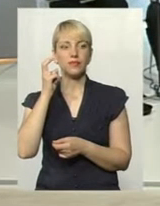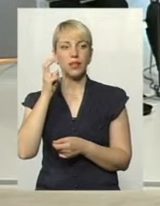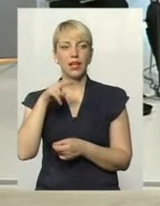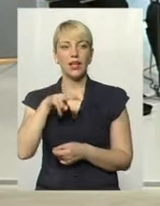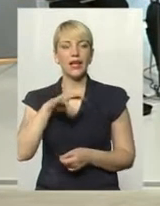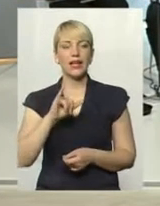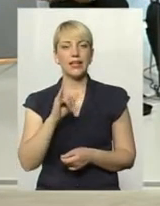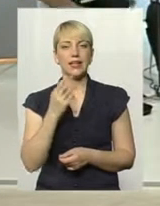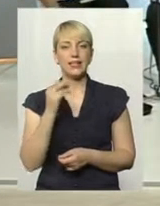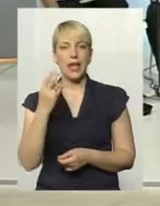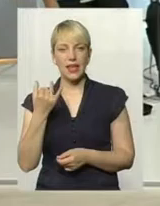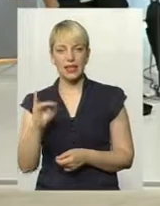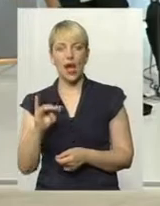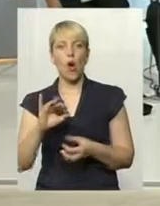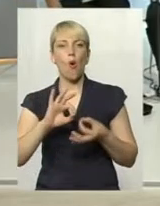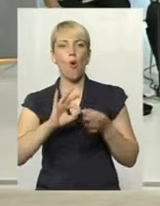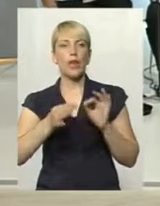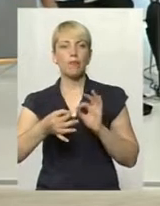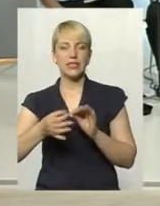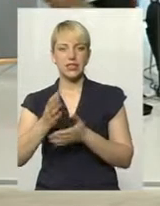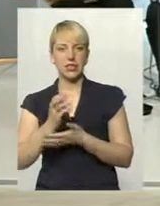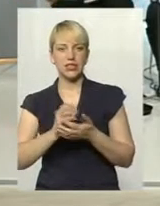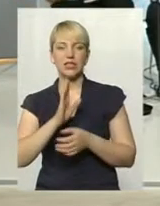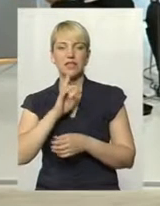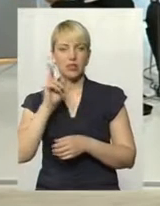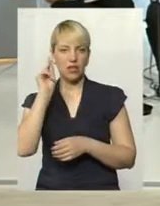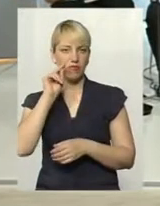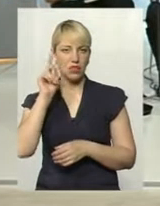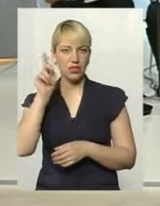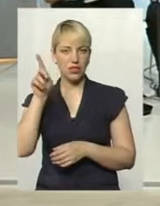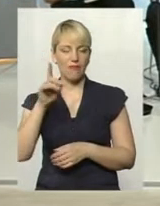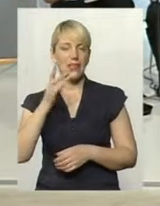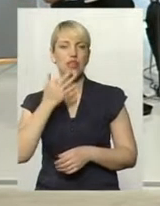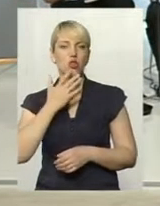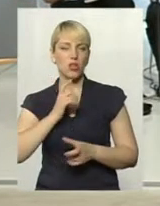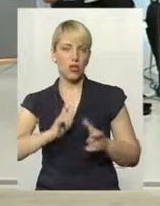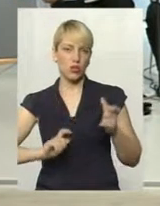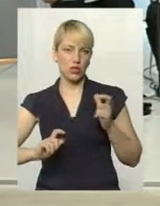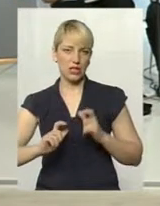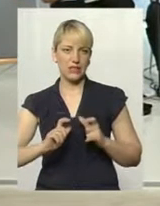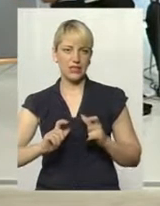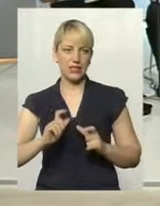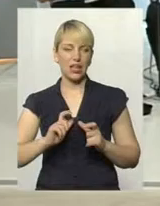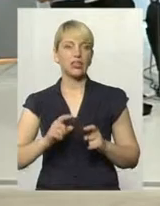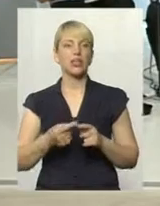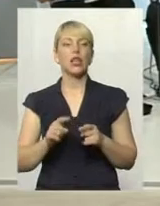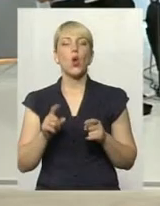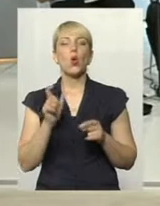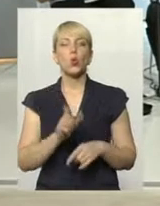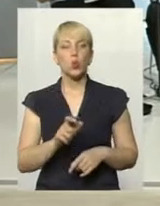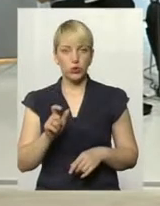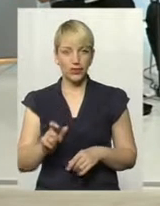Ліцей Олімпійського резерву, і вона зараз навчається також в Національному університеті. Тобто люди